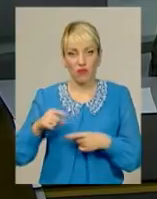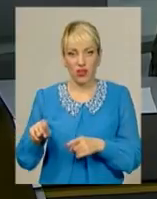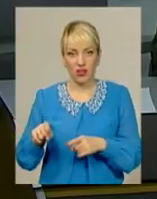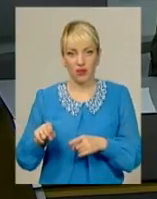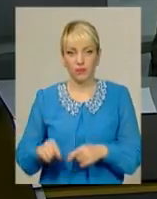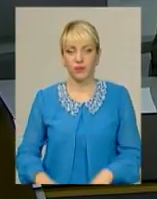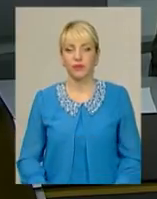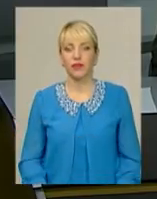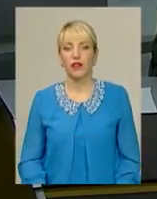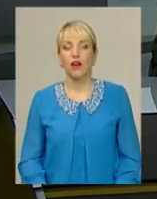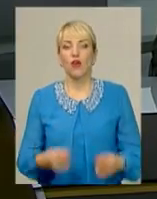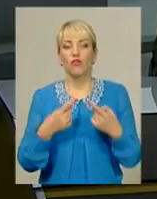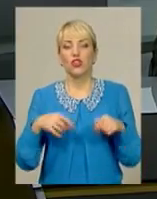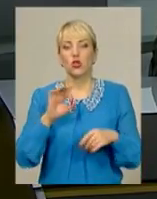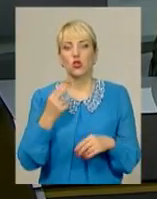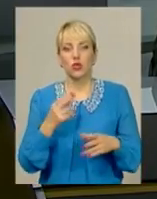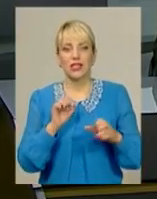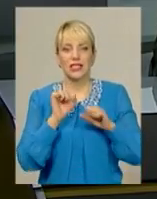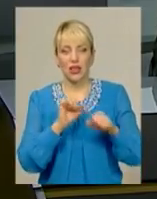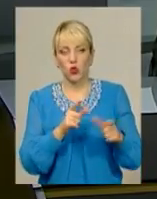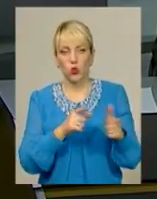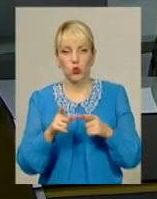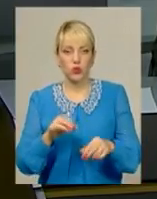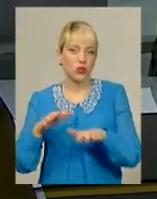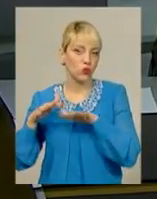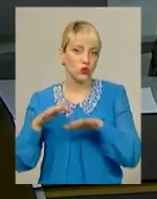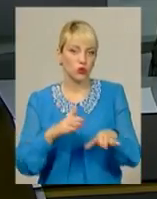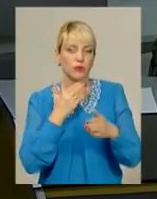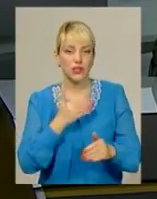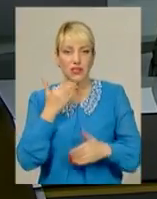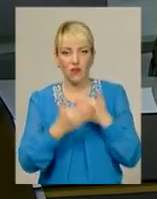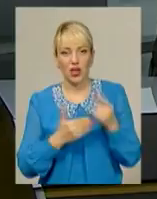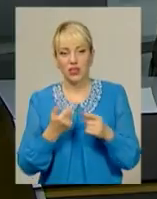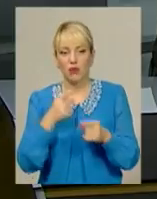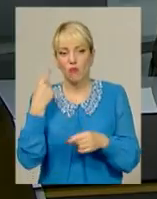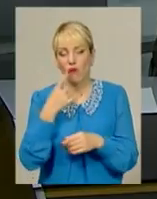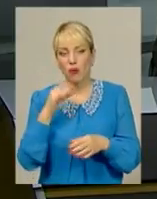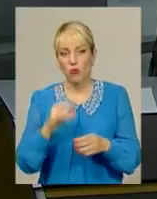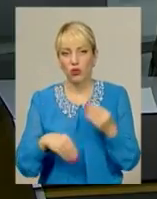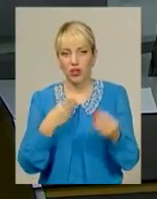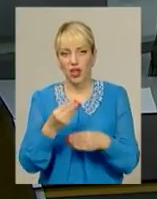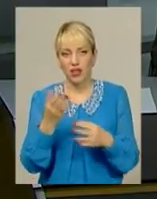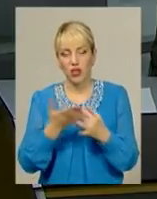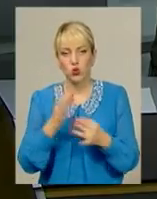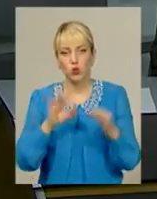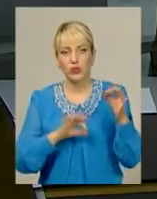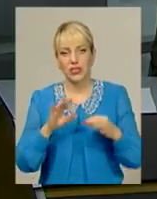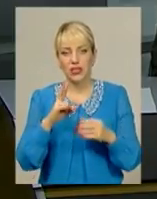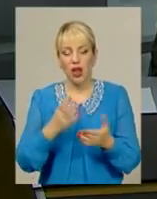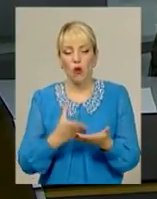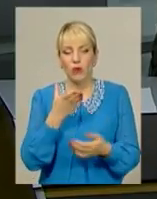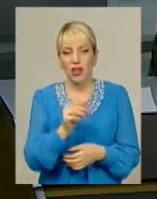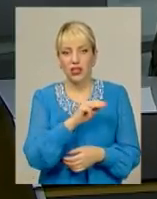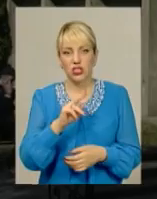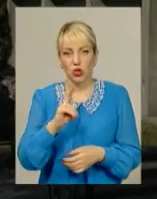У відділеннях соцзахисту вже готуються до штурму зверненнями. Йдеться про надання субсидій на оплату житлово-комунальних